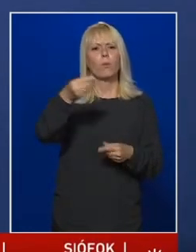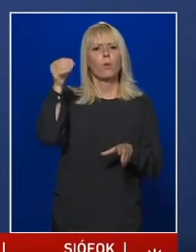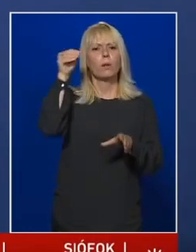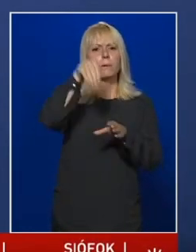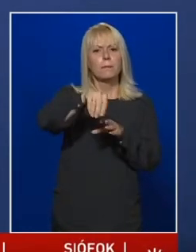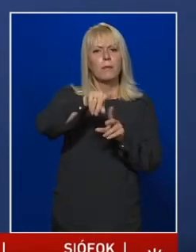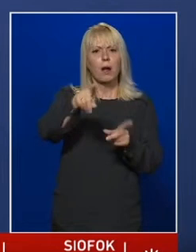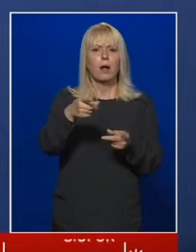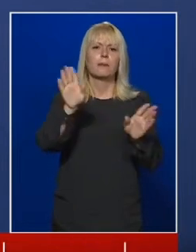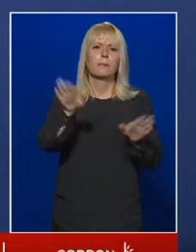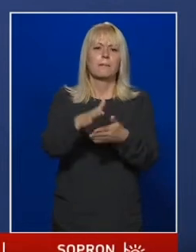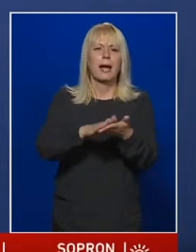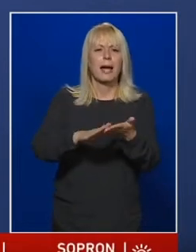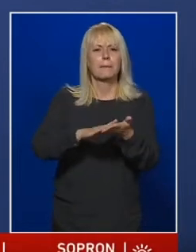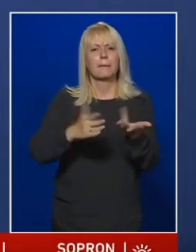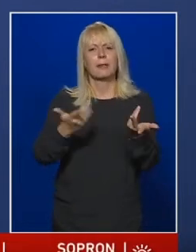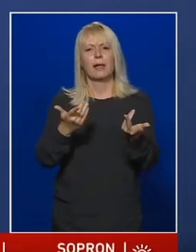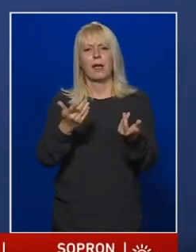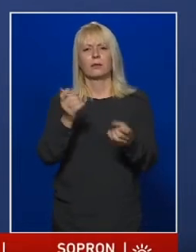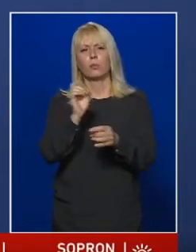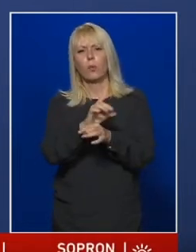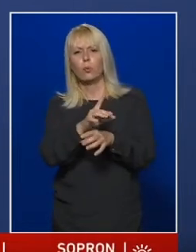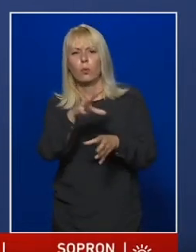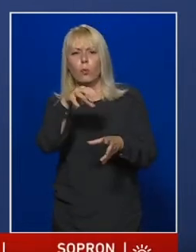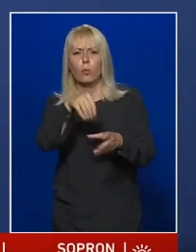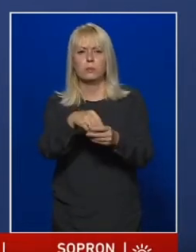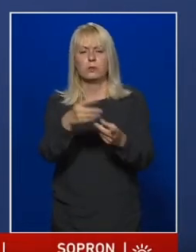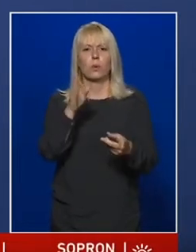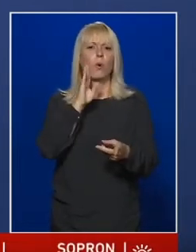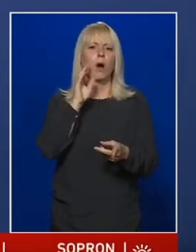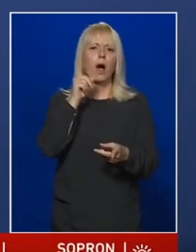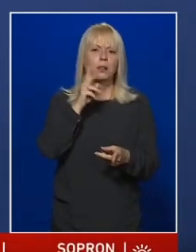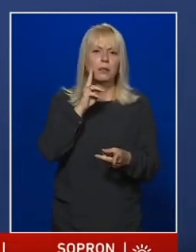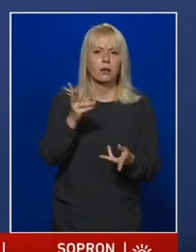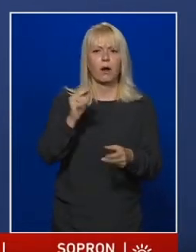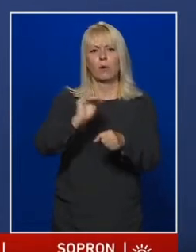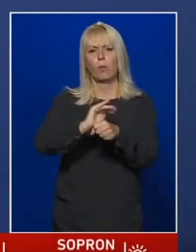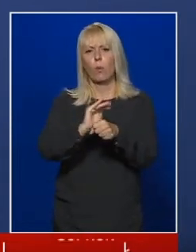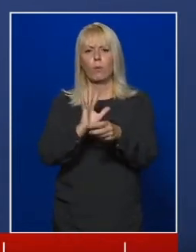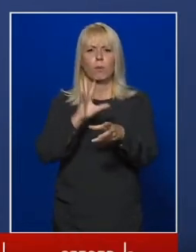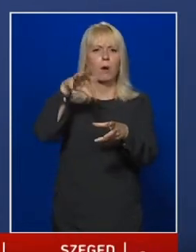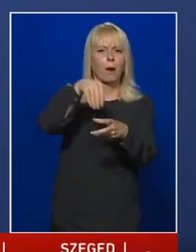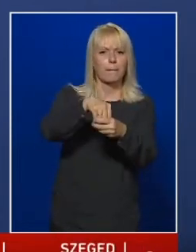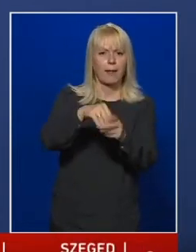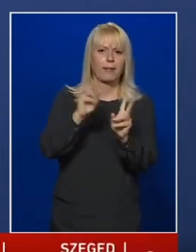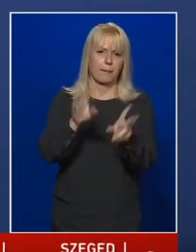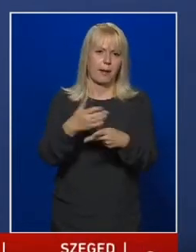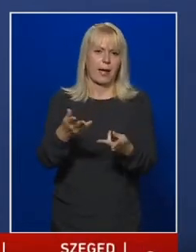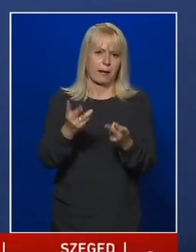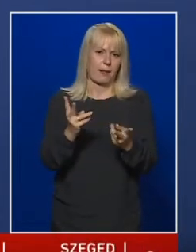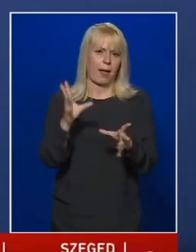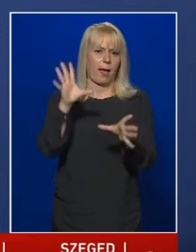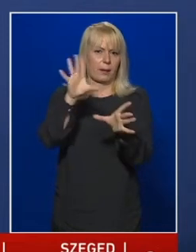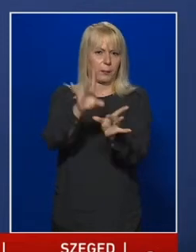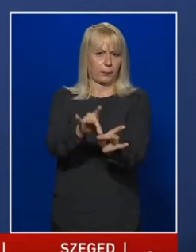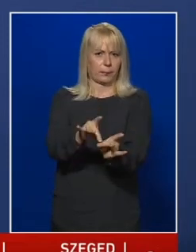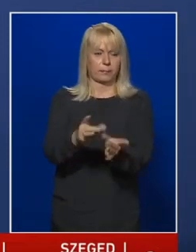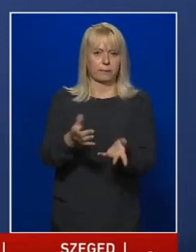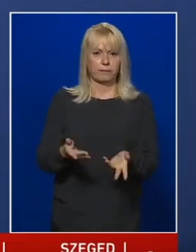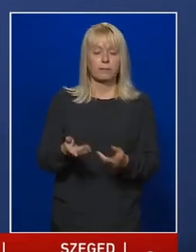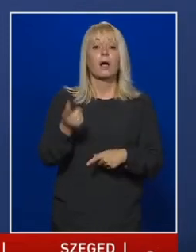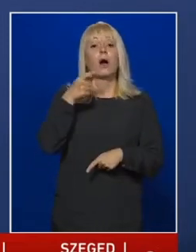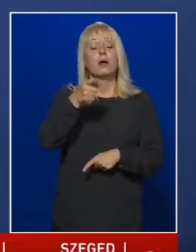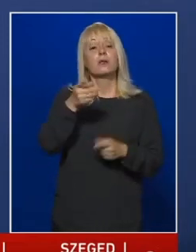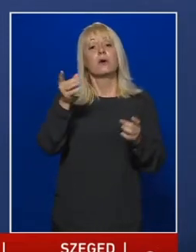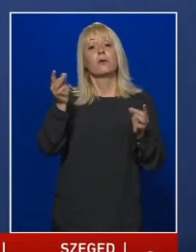jellemzően bármilyen kórokozó, atka, gomba, bármi megtelepedhet. Azokat